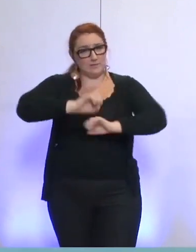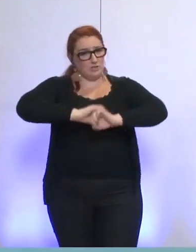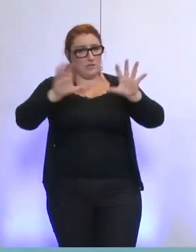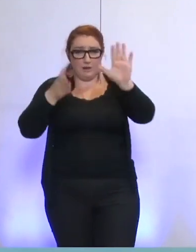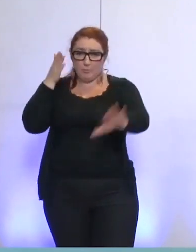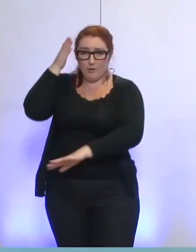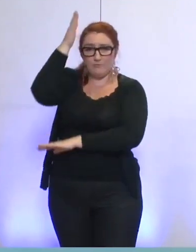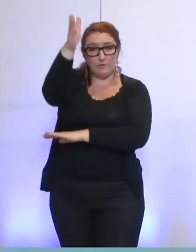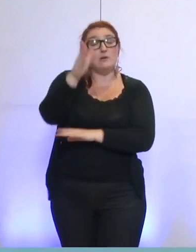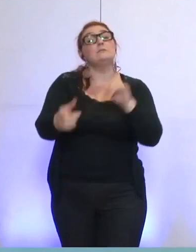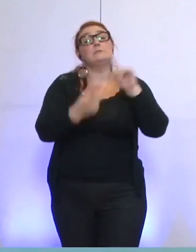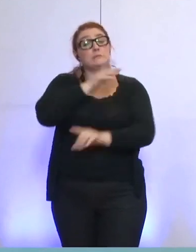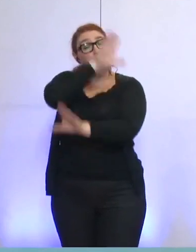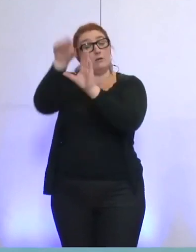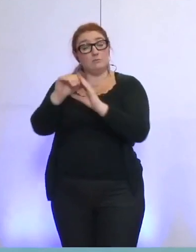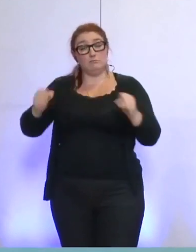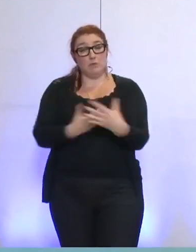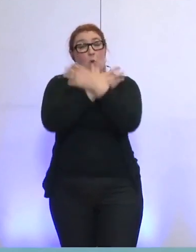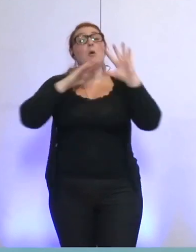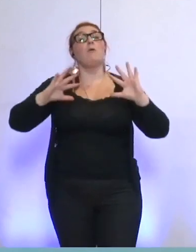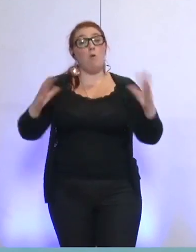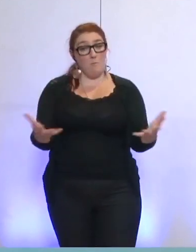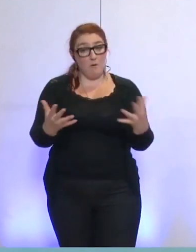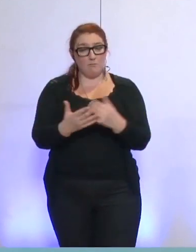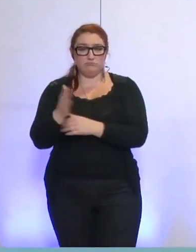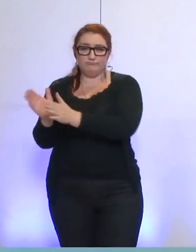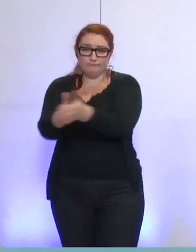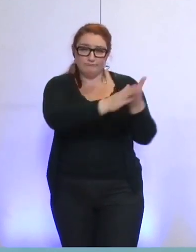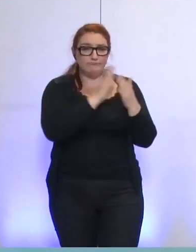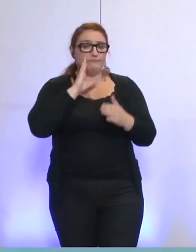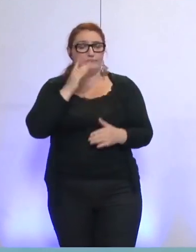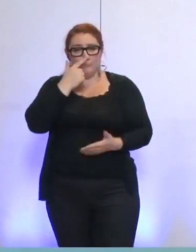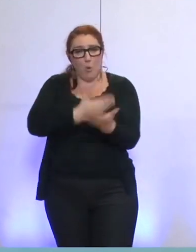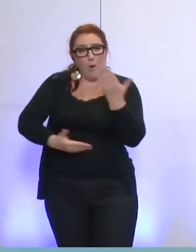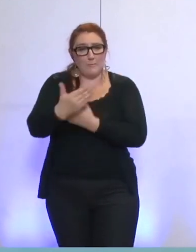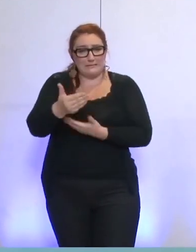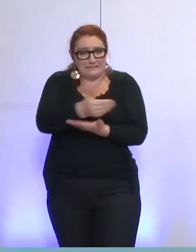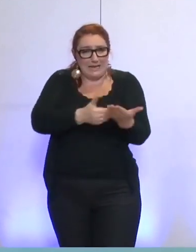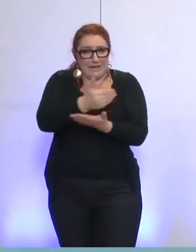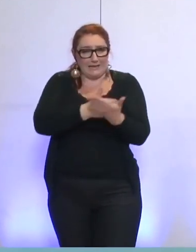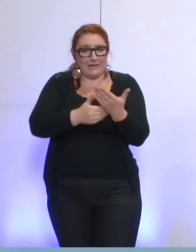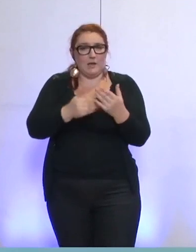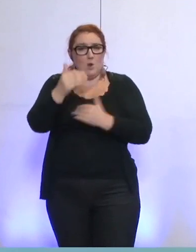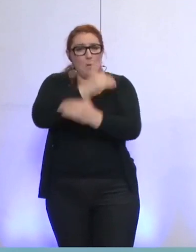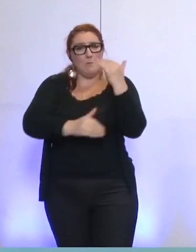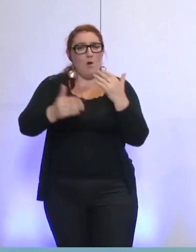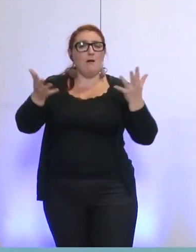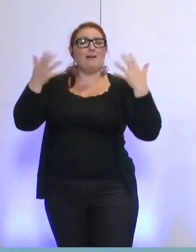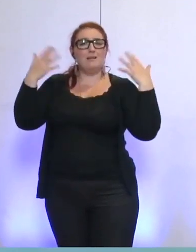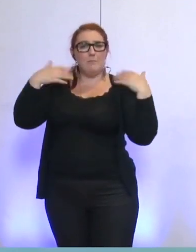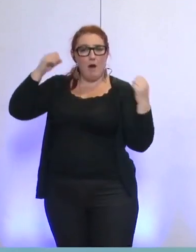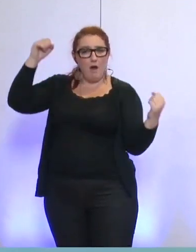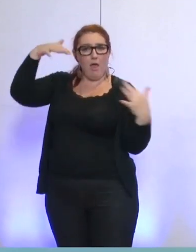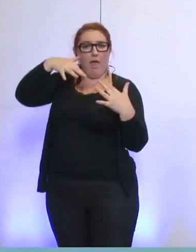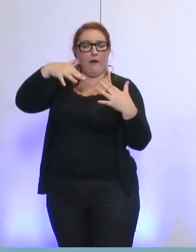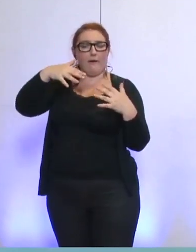notamment dans le cadre de la métropole. Nous vous demandons d'être impliqués au nom des salariés dans la construction du plan Climat Air Energy de la